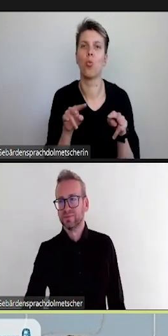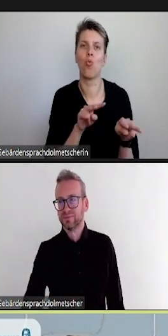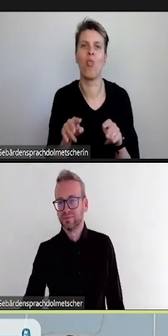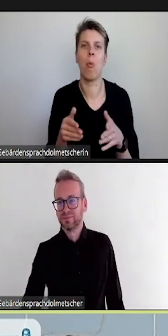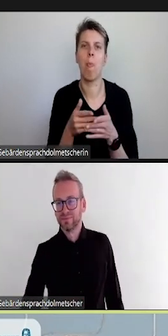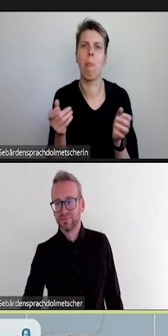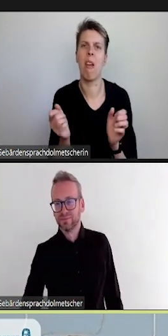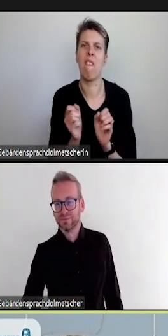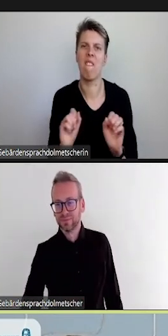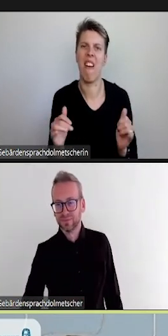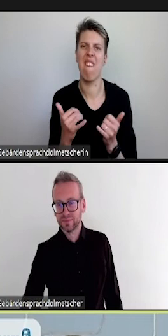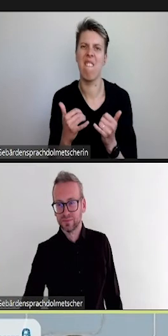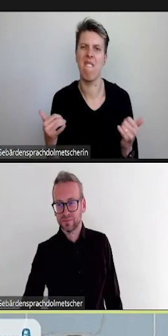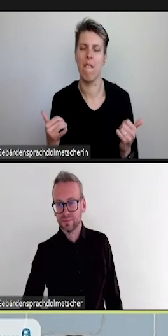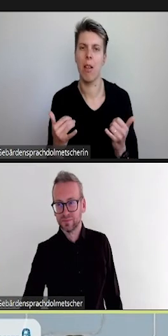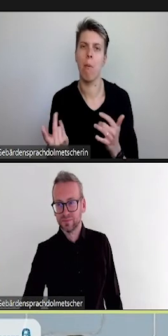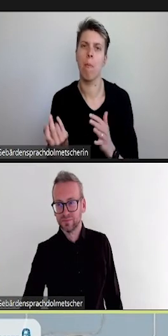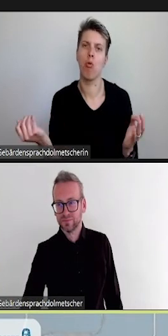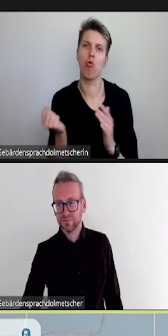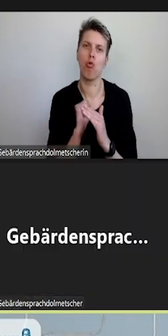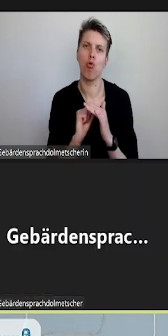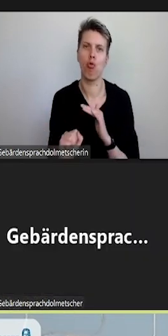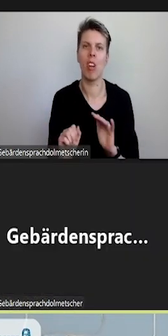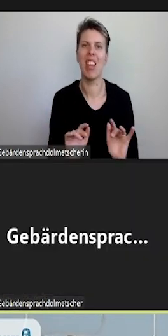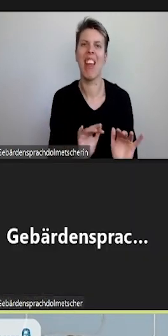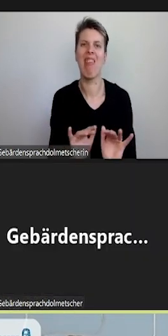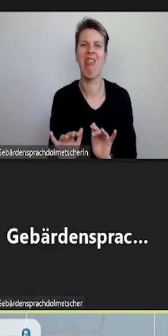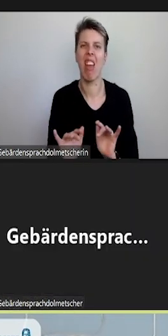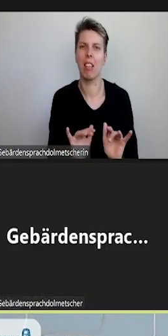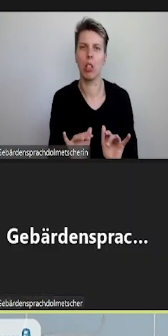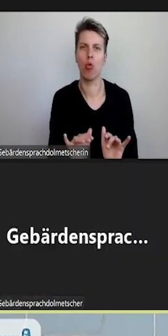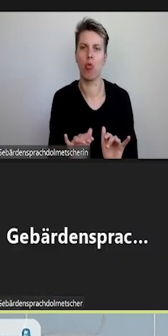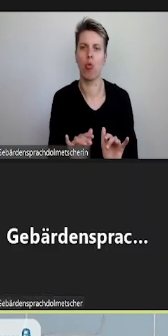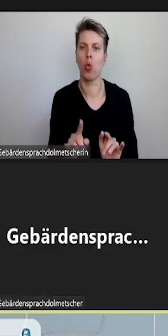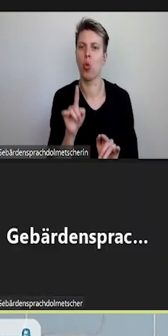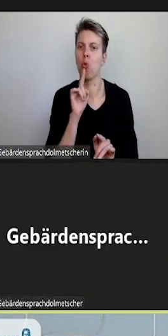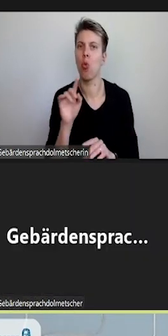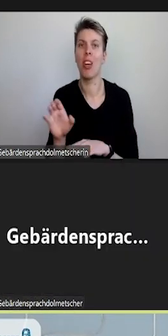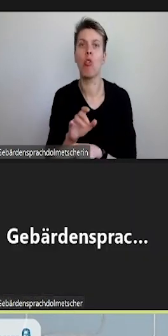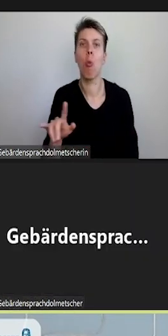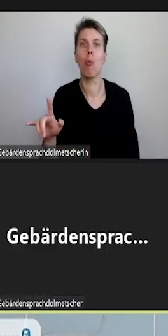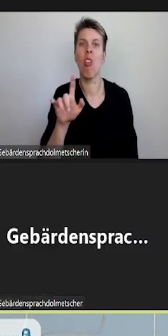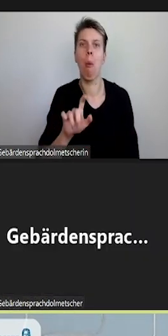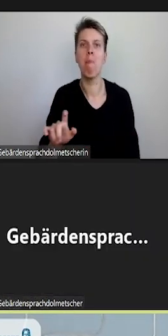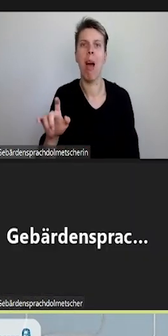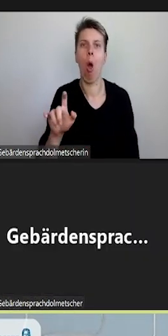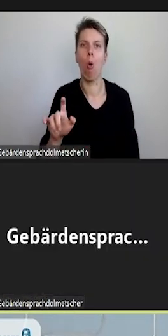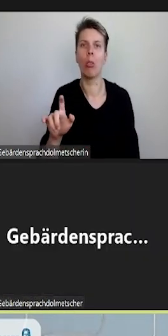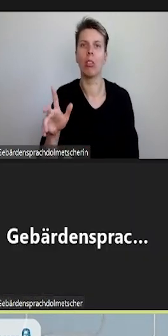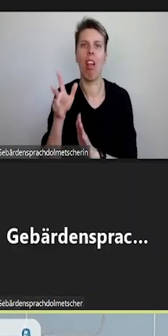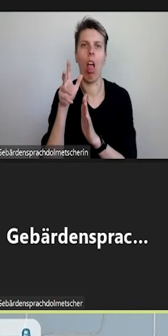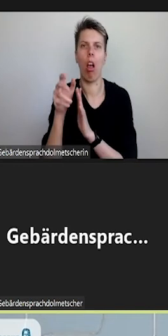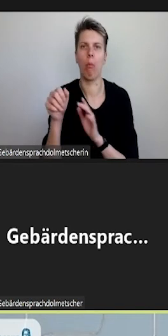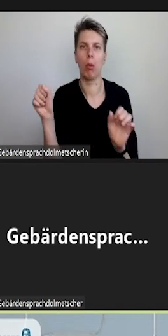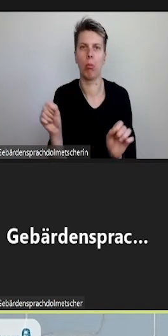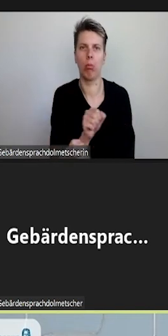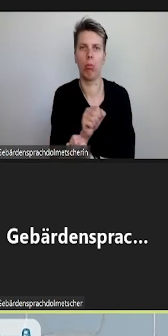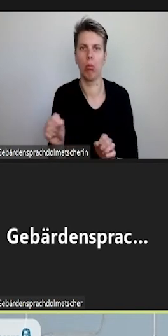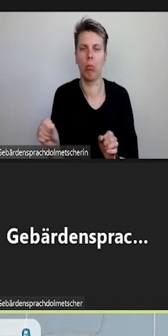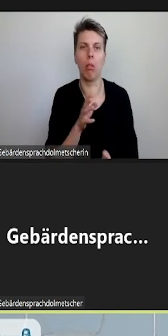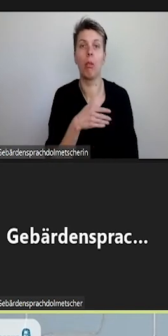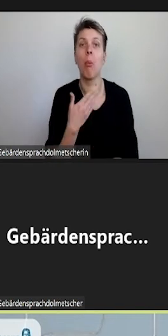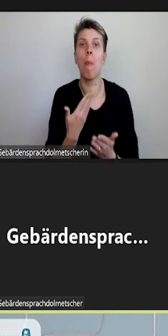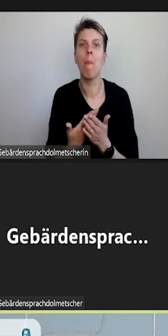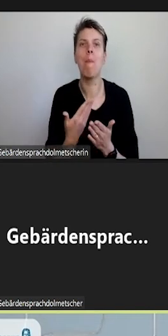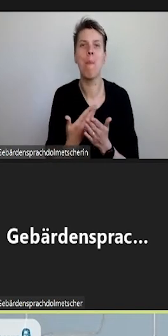die Tastatur erreichbar und bedienbar sein und nicht nur über die Computermaus. Als Beispiel ist